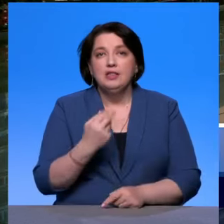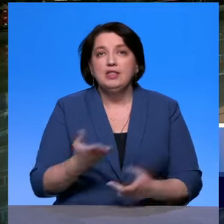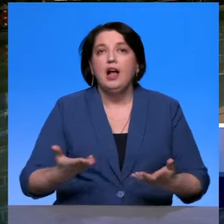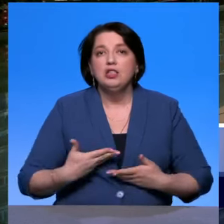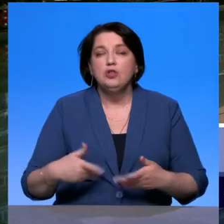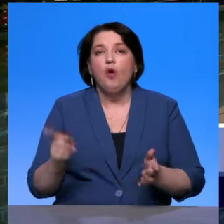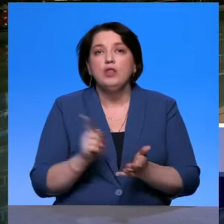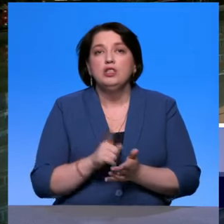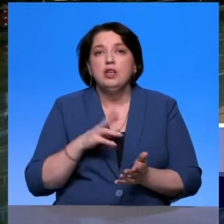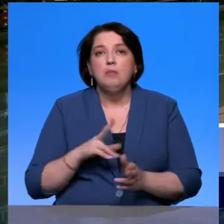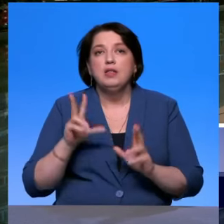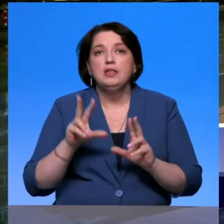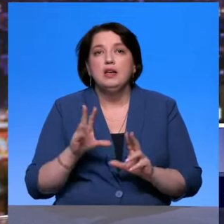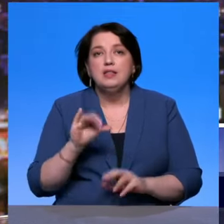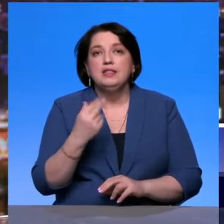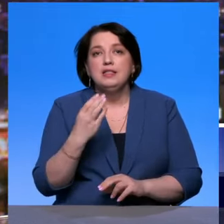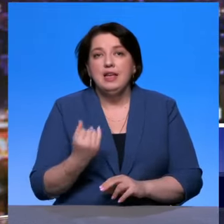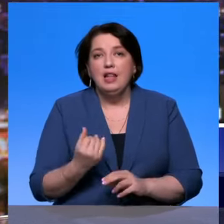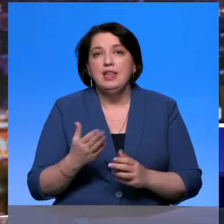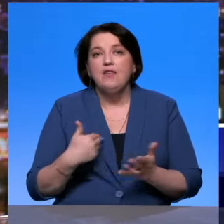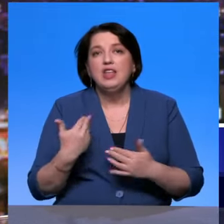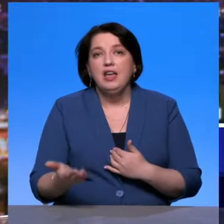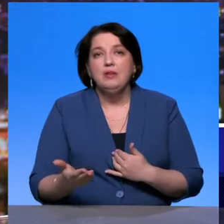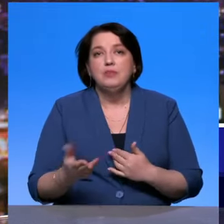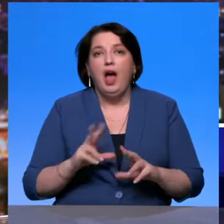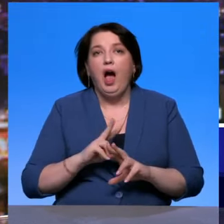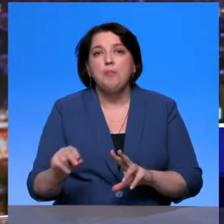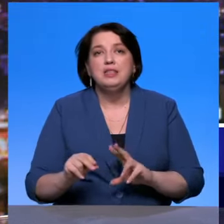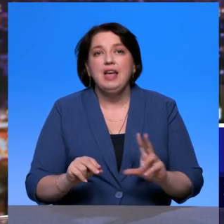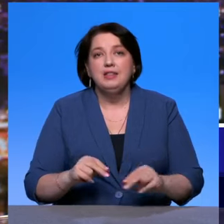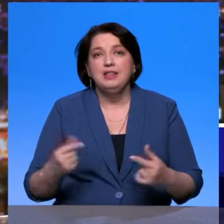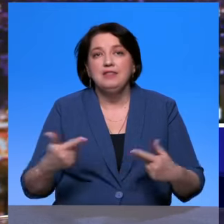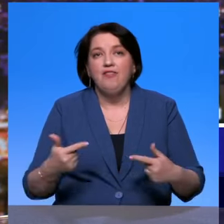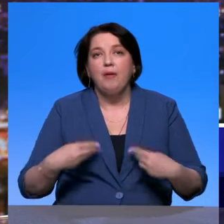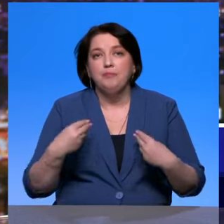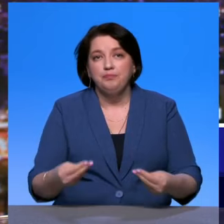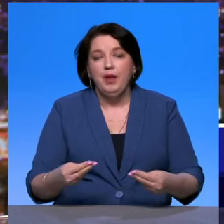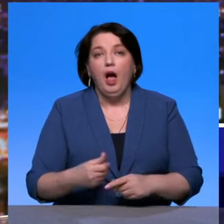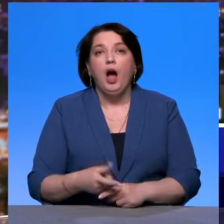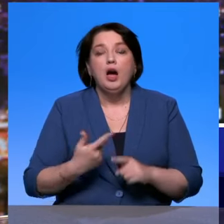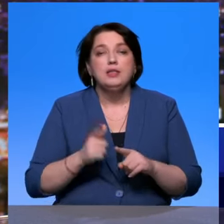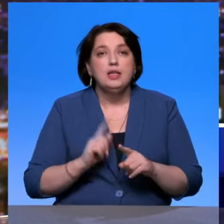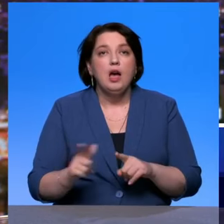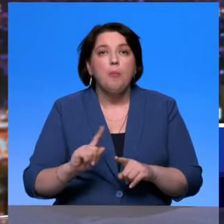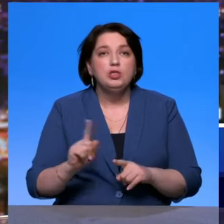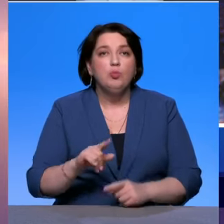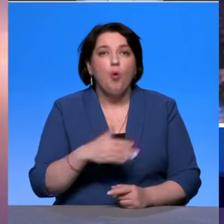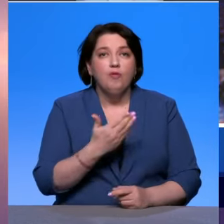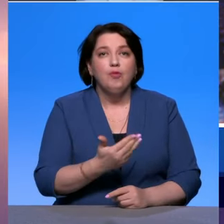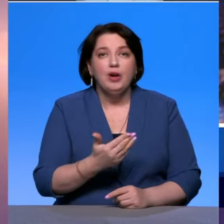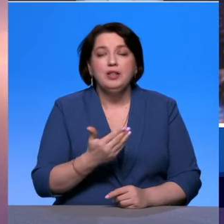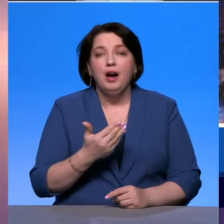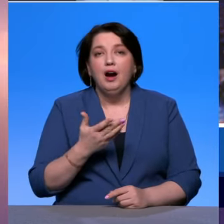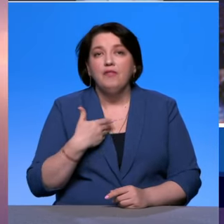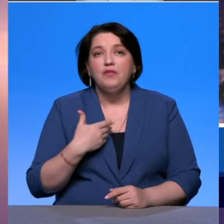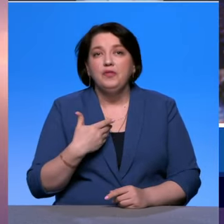моя точка зрения по этому поводу. Спасибо. Ну поэтому я, собственно, и спросила, почему вы, Андрей Павлович, обратились все-таки в первую очередь